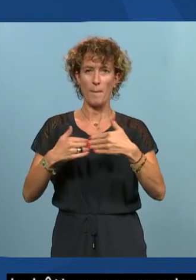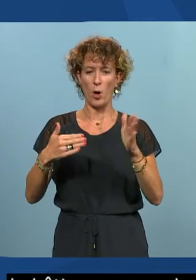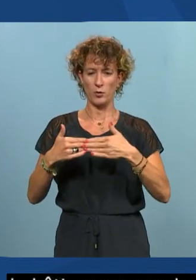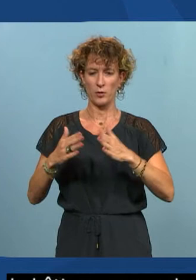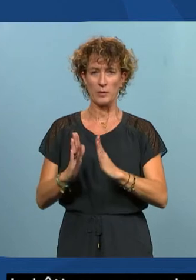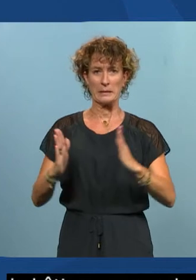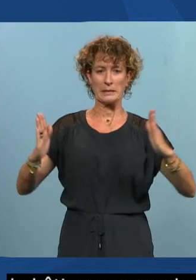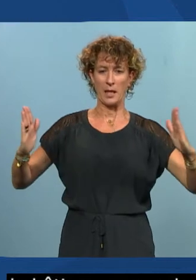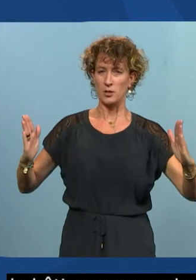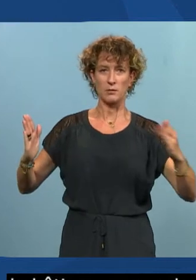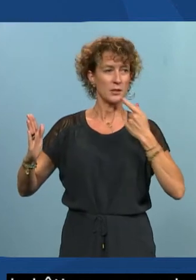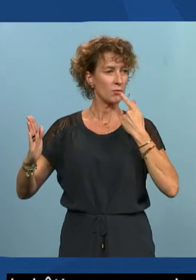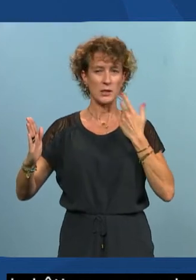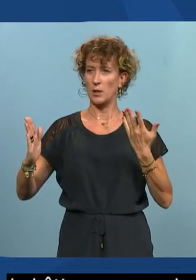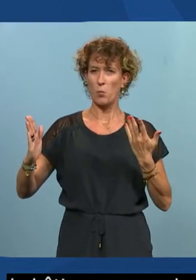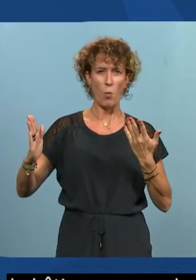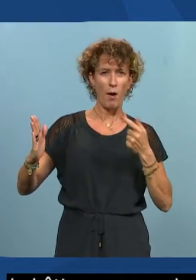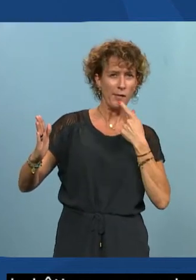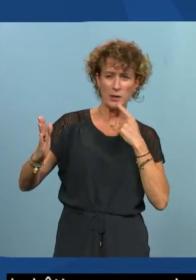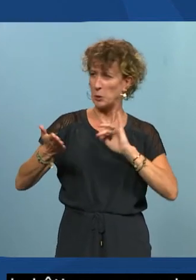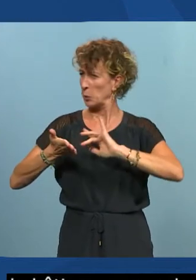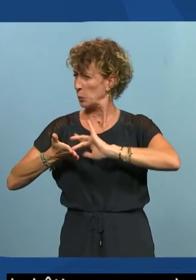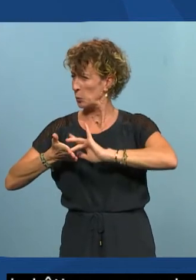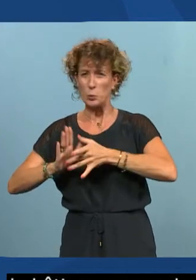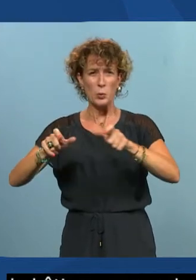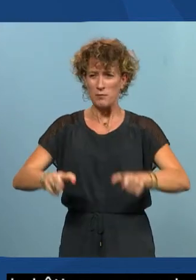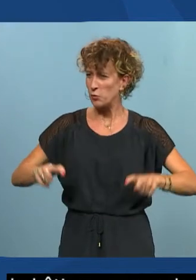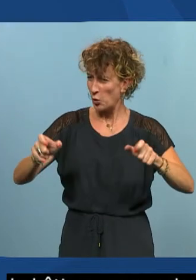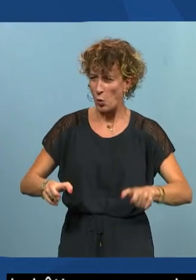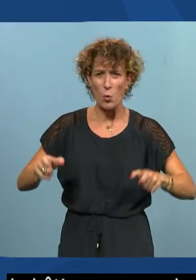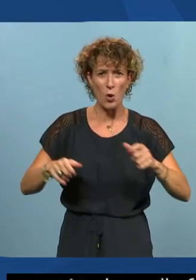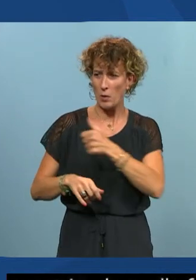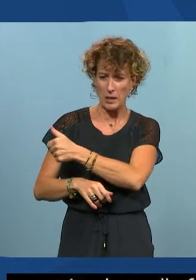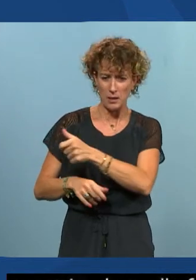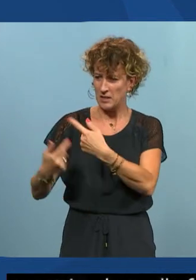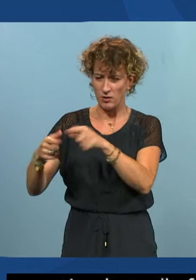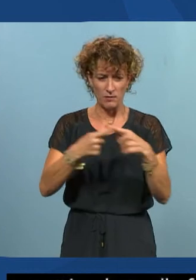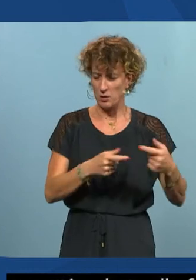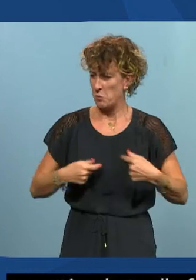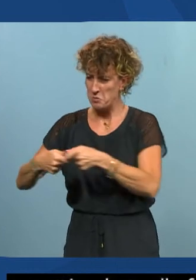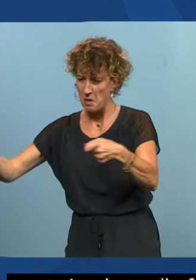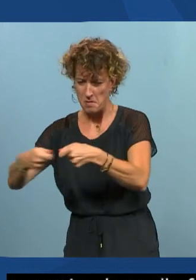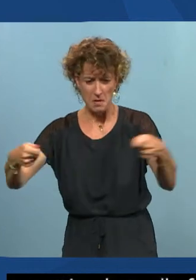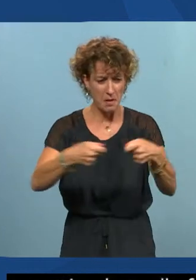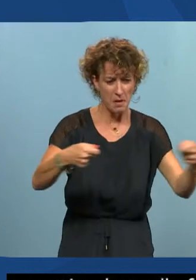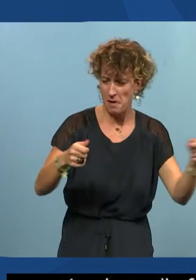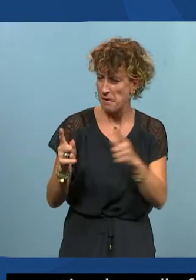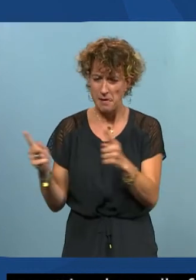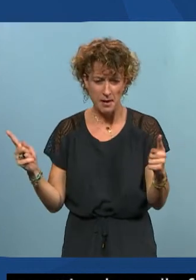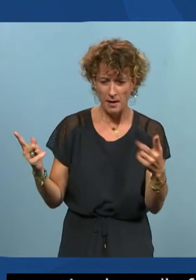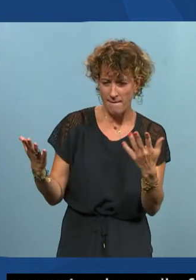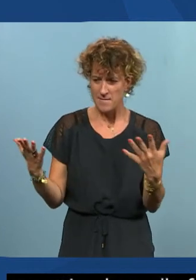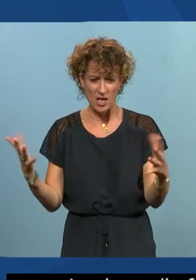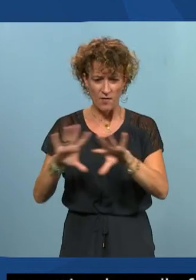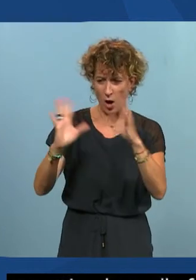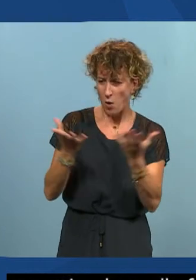que je prends sur le marché tous les fauteuils roulants qui existent ? Je les mesure un par un en me disant je vais prendre le plus large et je vais fixer ma largeur de porte